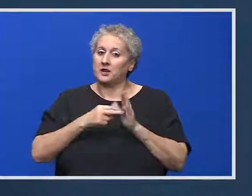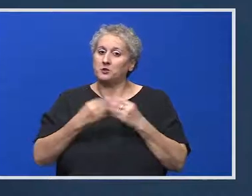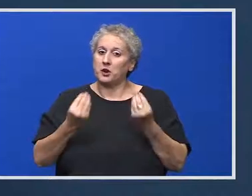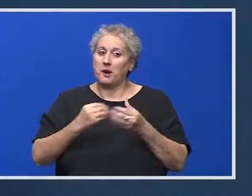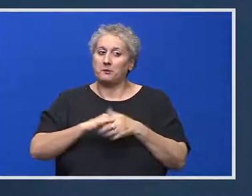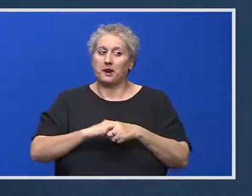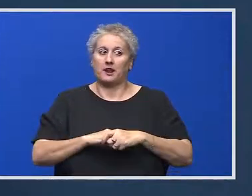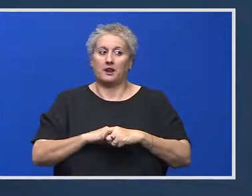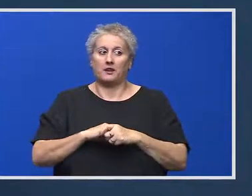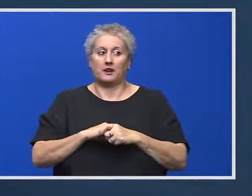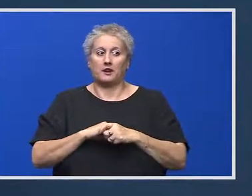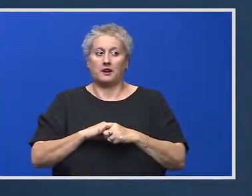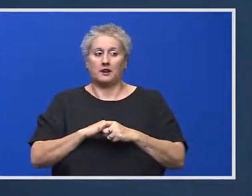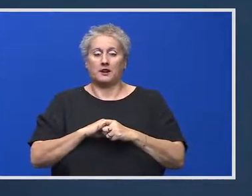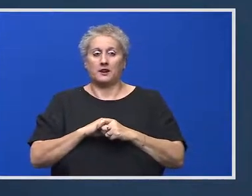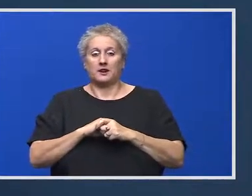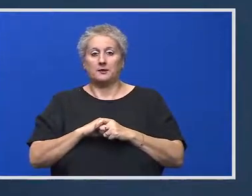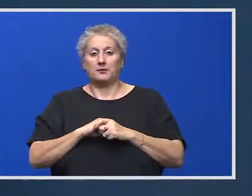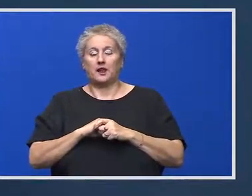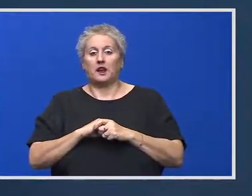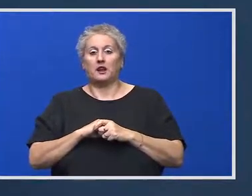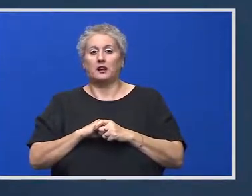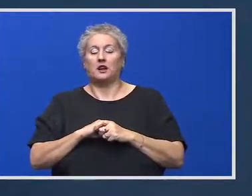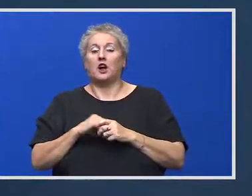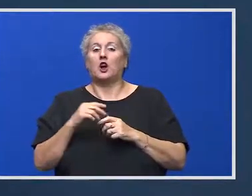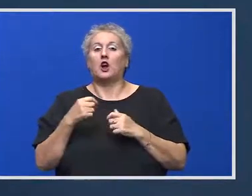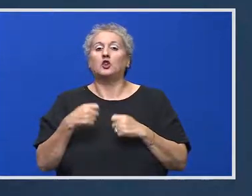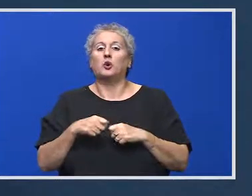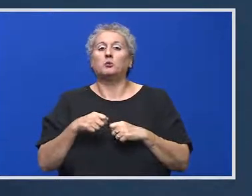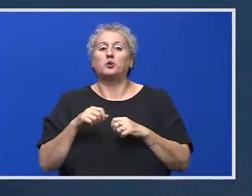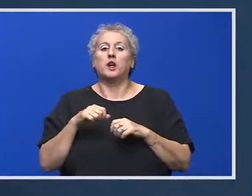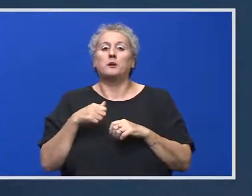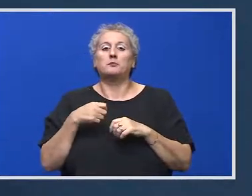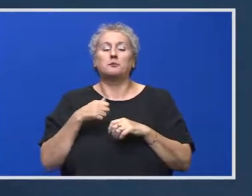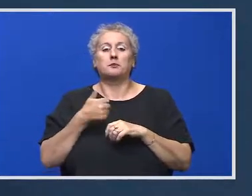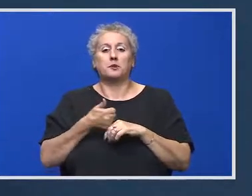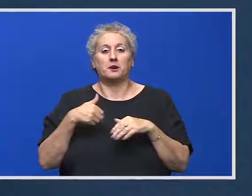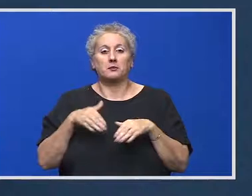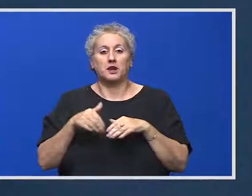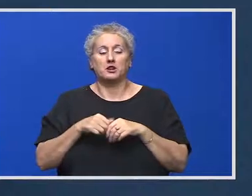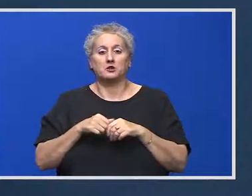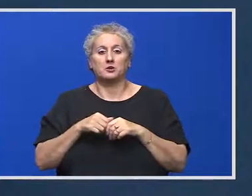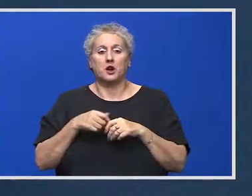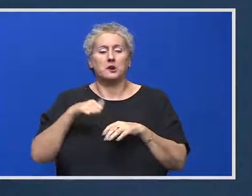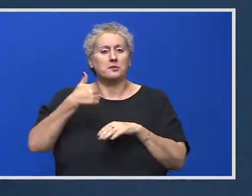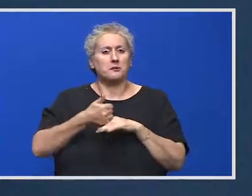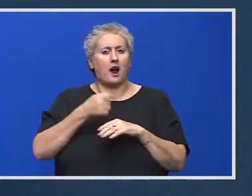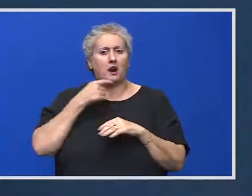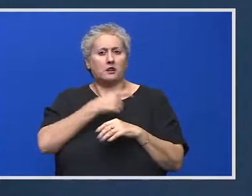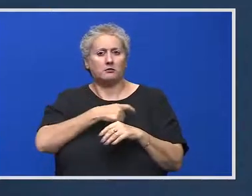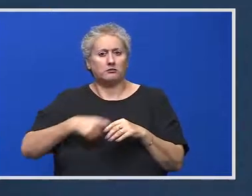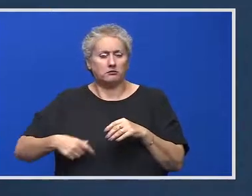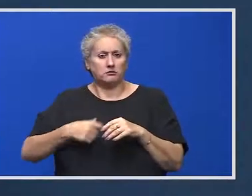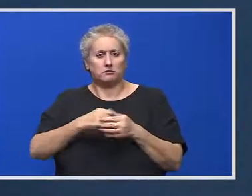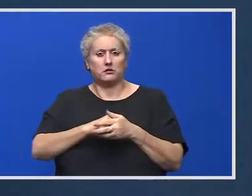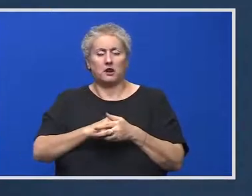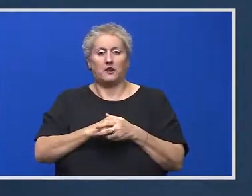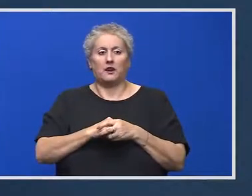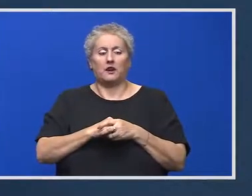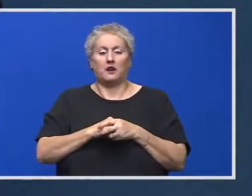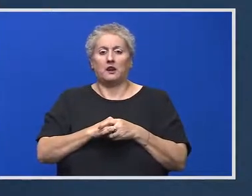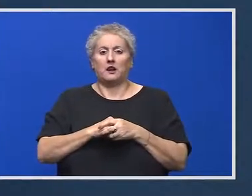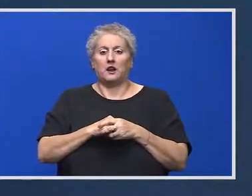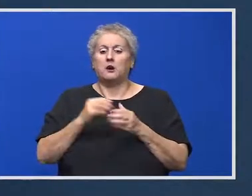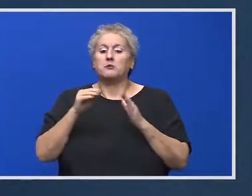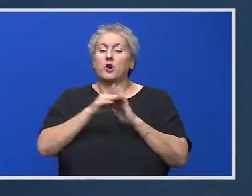Mulțumesc! Bună ziua, Doria Necula de la QueenNews.ro! Domnule premier, ieri primarii ne-au anunțat că veți demara de la, în toamnă acestui an, un program de